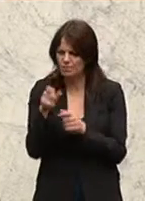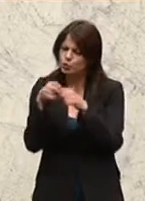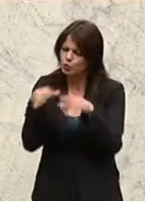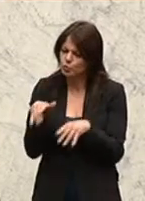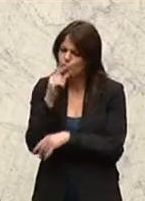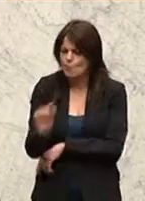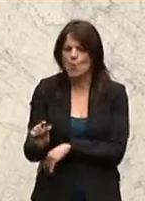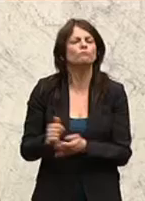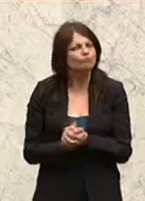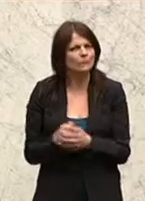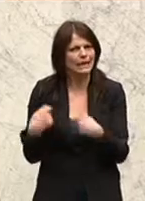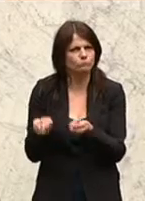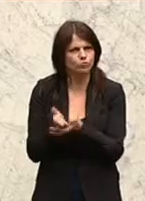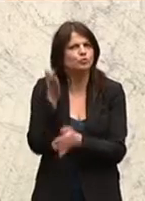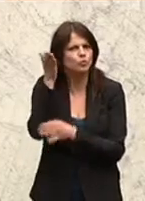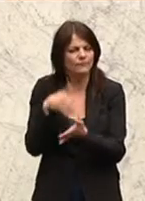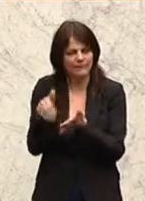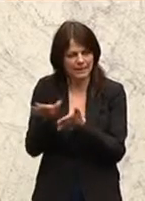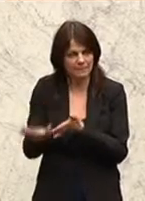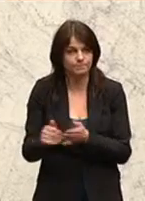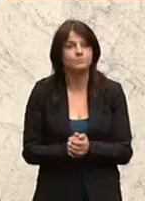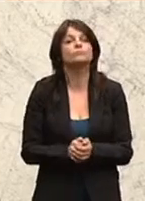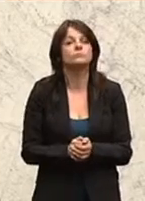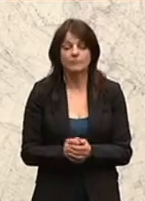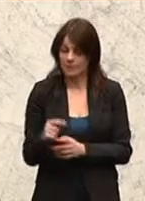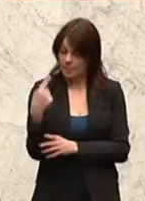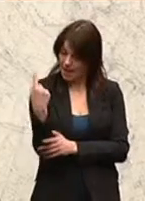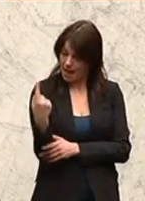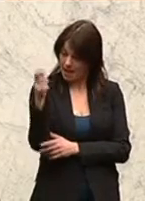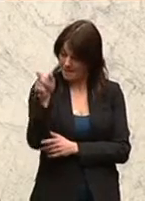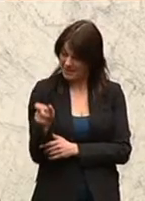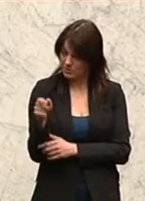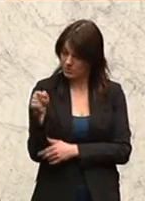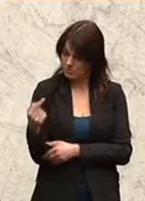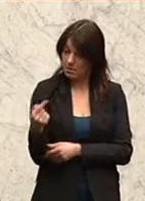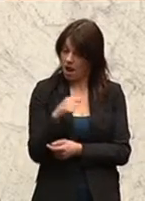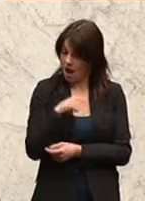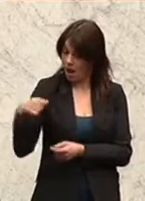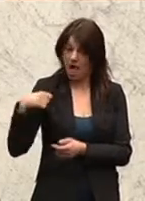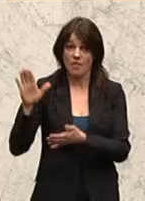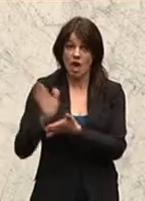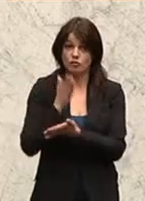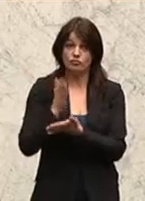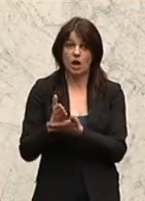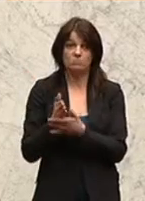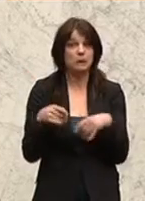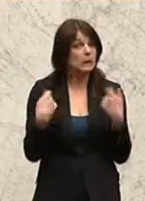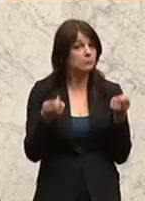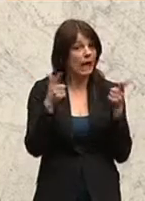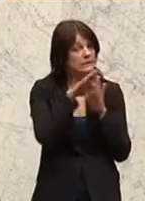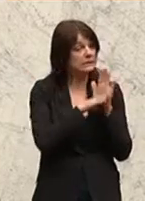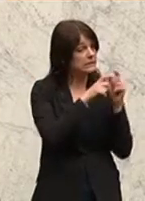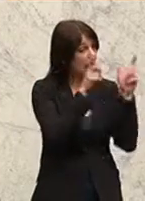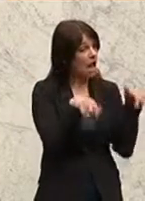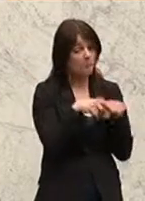Struktur. Die gibt es jetzt schon, die wird das weiterhin machen. Diese eine Person entscheidet alleine, ohne jeden gesetzlichen Rahmen,